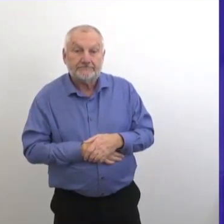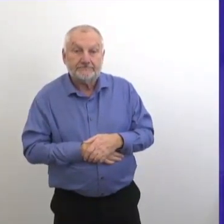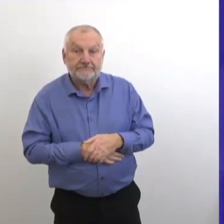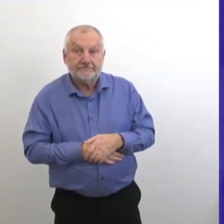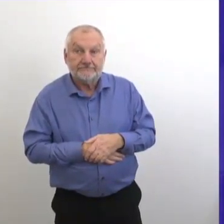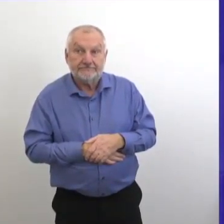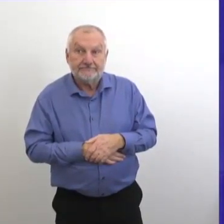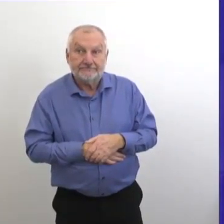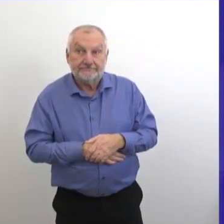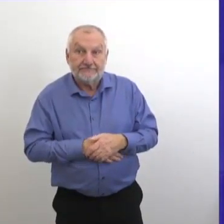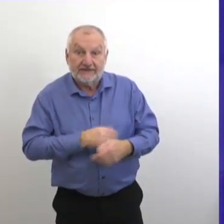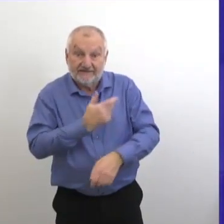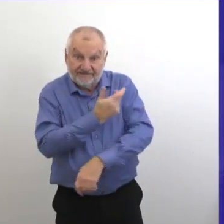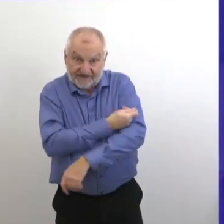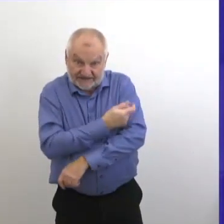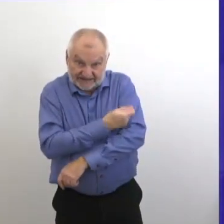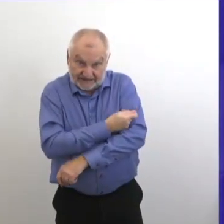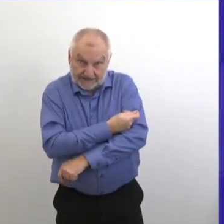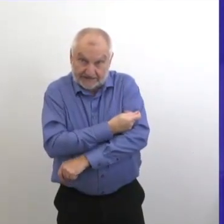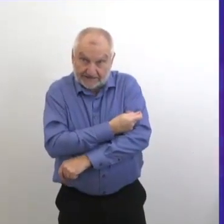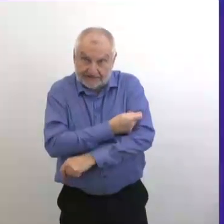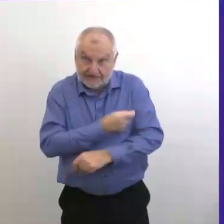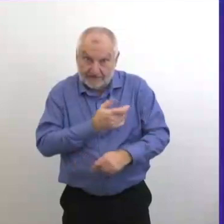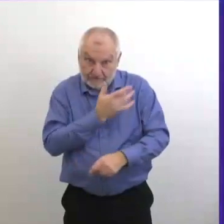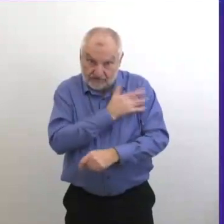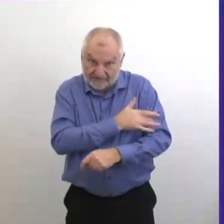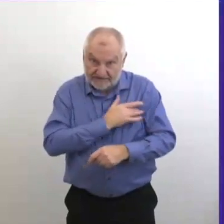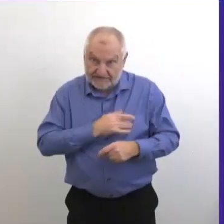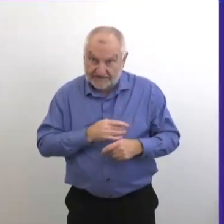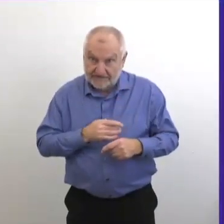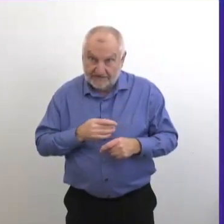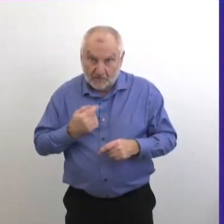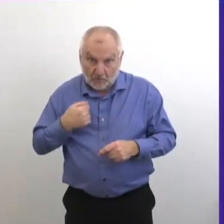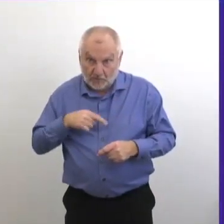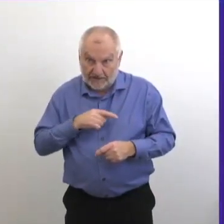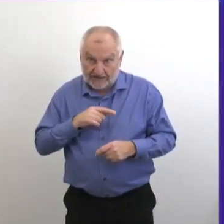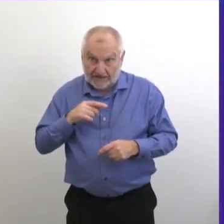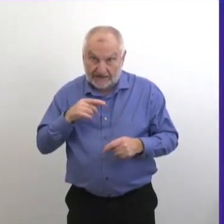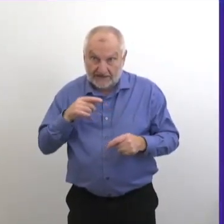Qu'est-ce qu'il nous manque à faire comme travail pour être prêts pour l'immunisation ?